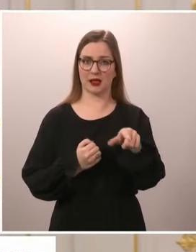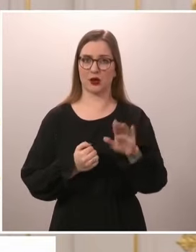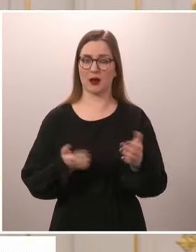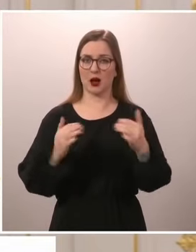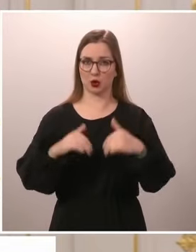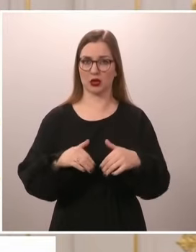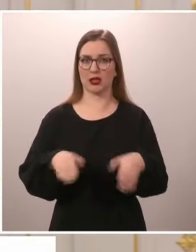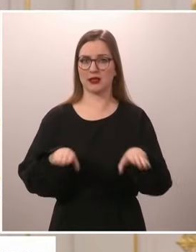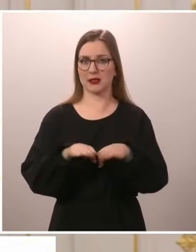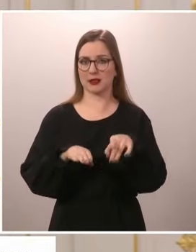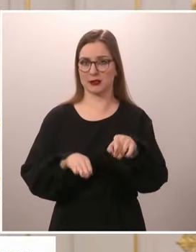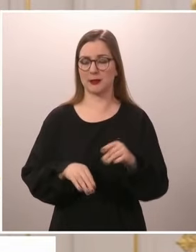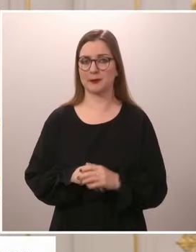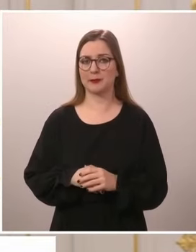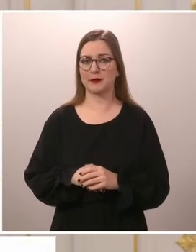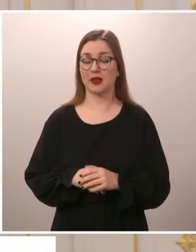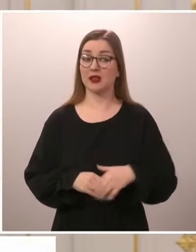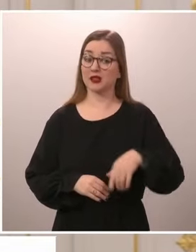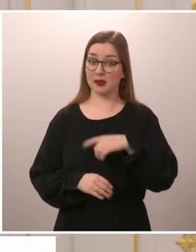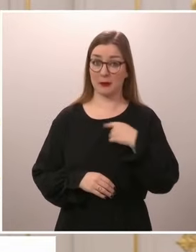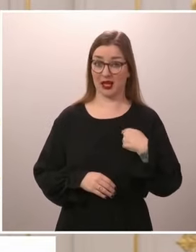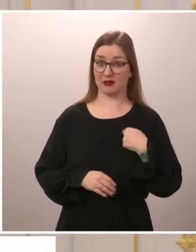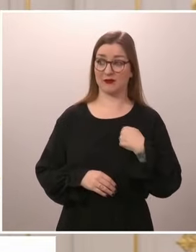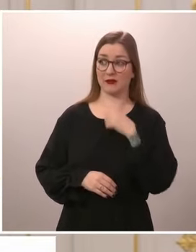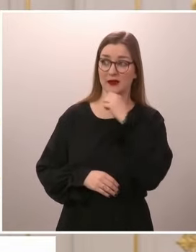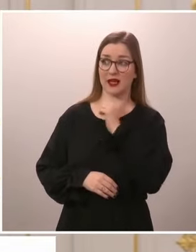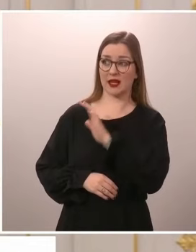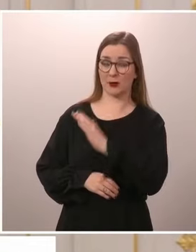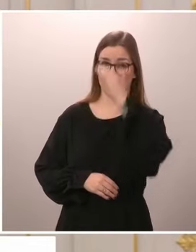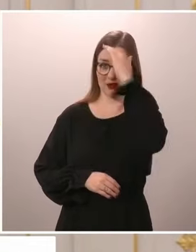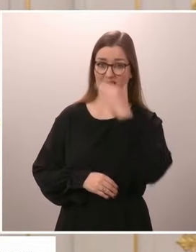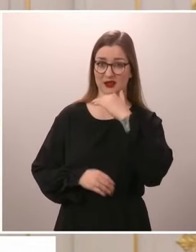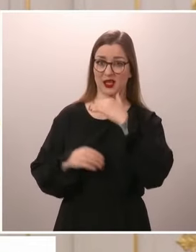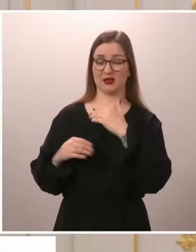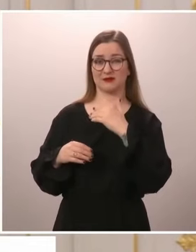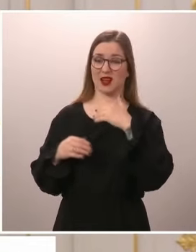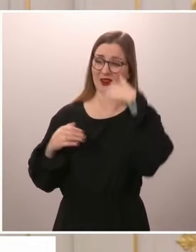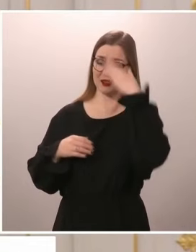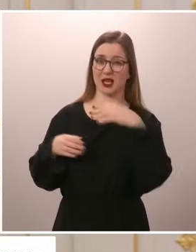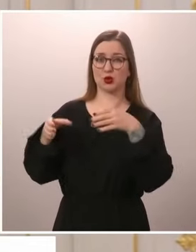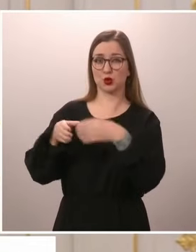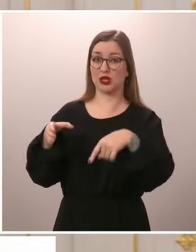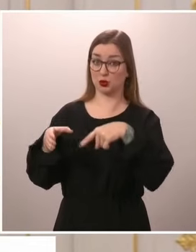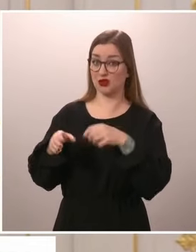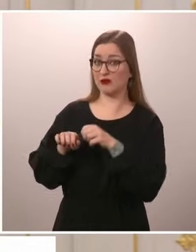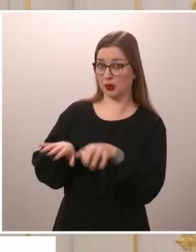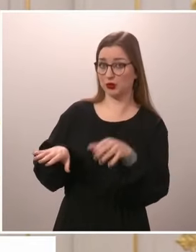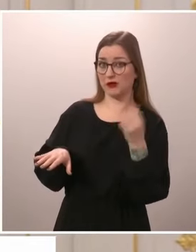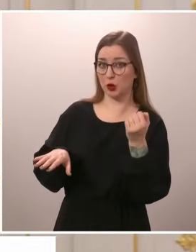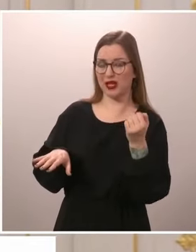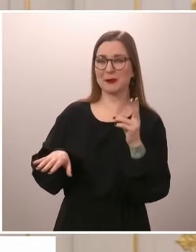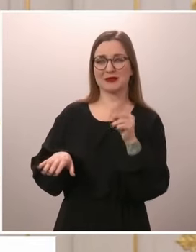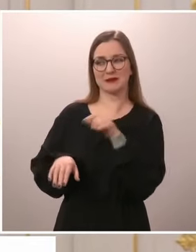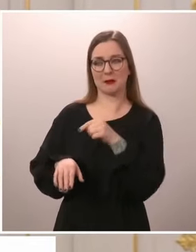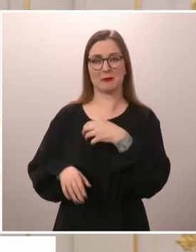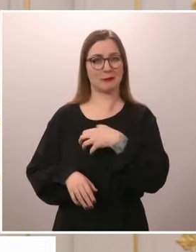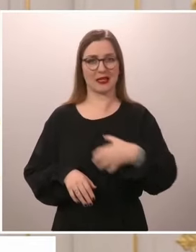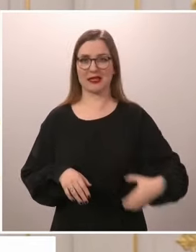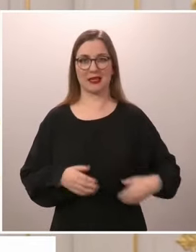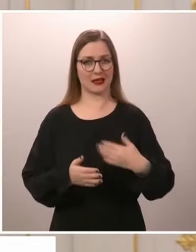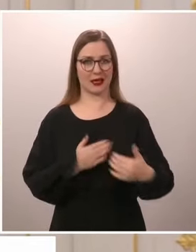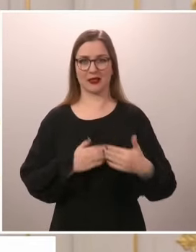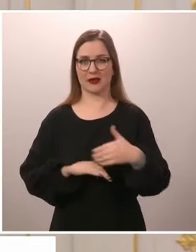Pystymmekö me kansalaisyhteiskuntaan vaikuttamaan? Se ei ehkä välttämättä ole presidentin tehtävä siihen, että kansalaisjärjestöt